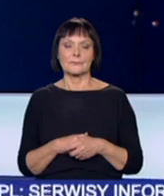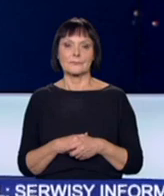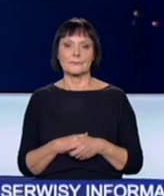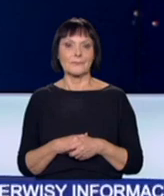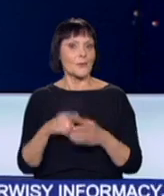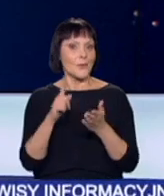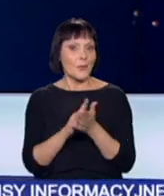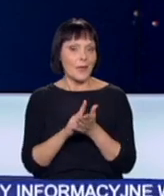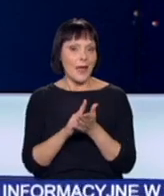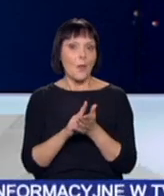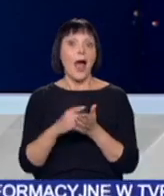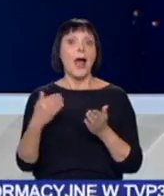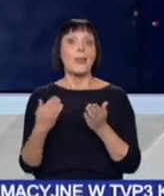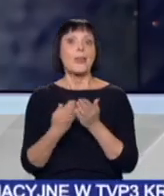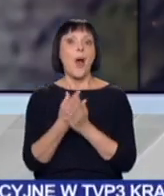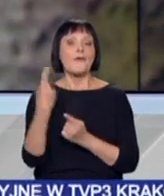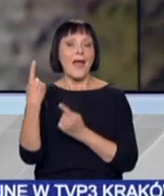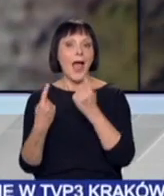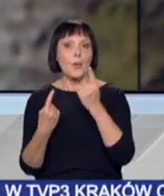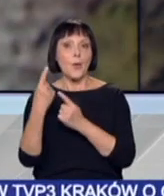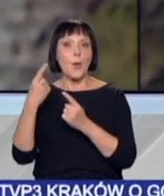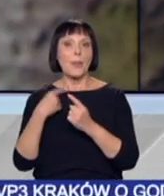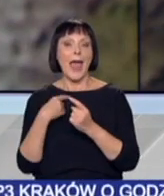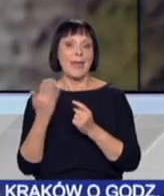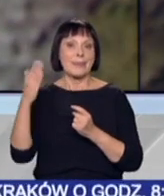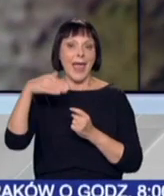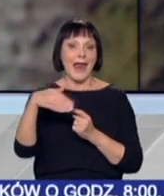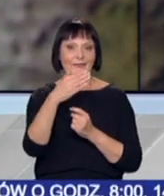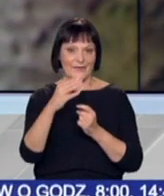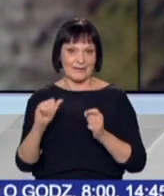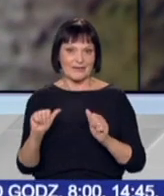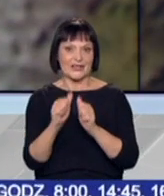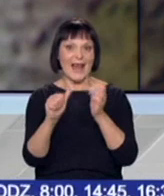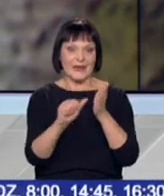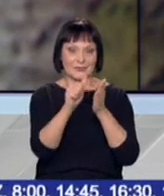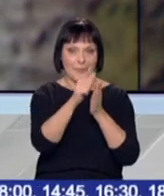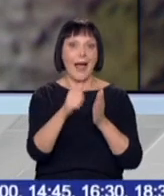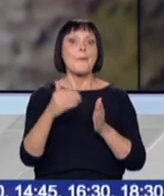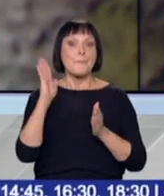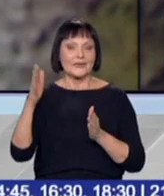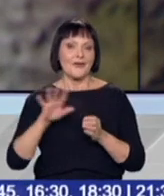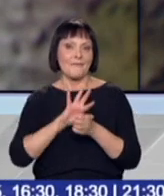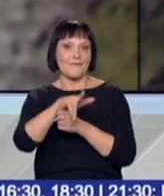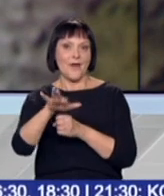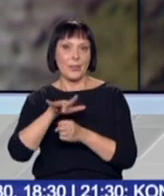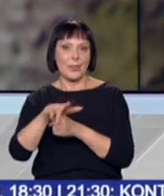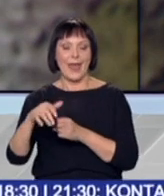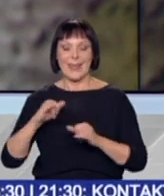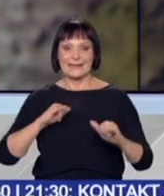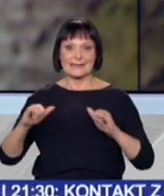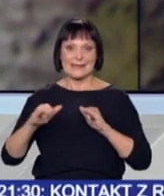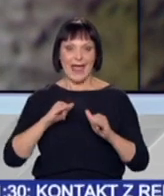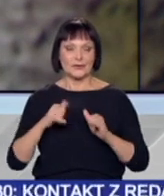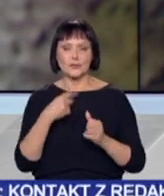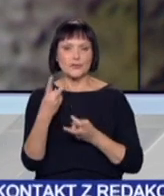Udało się. Nowochódzki delfin znów będzie fontanną. Kilka tygodni temu informowaliśmy, że zarząd zieleni miejskiej